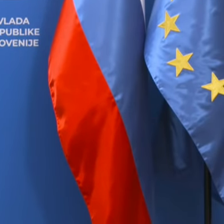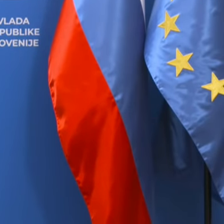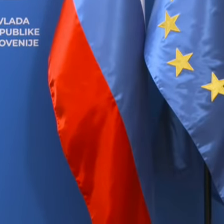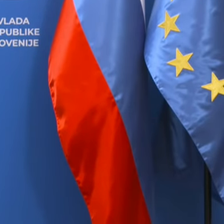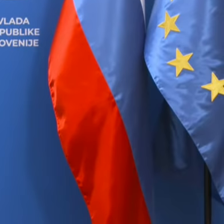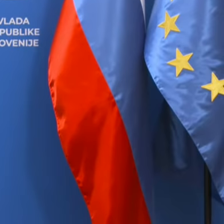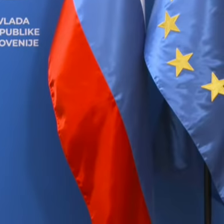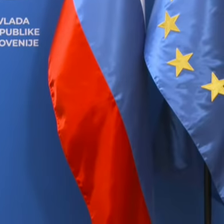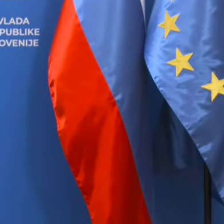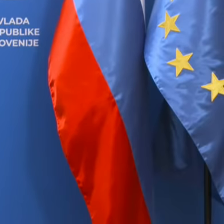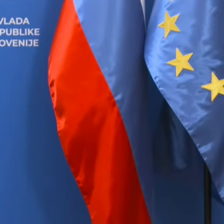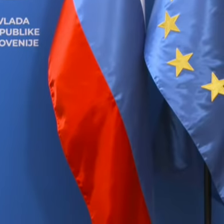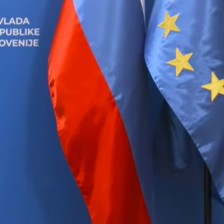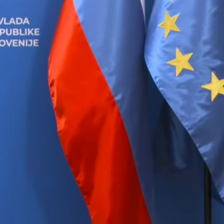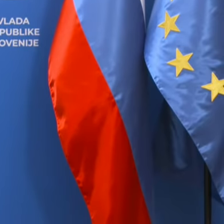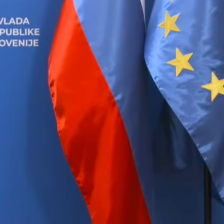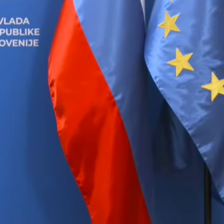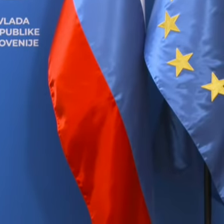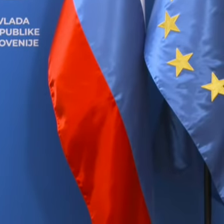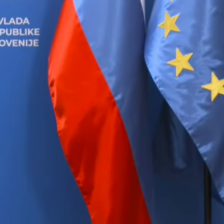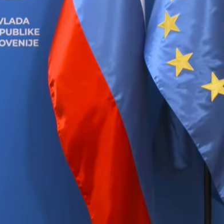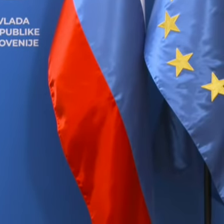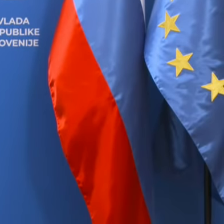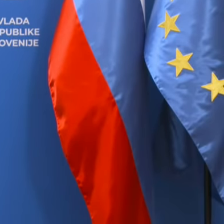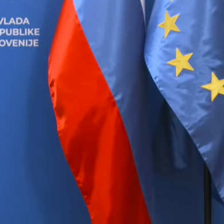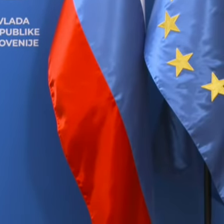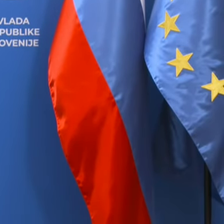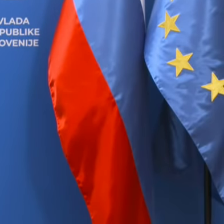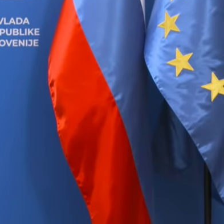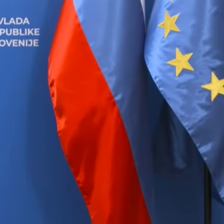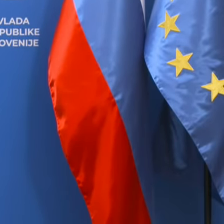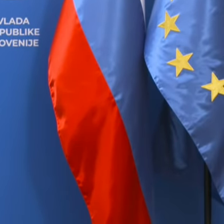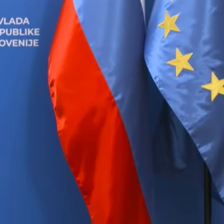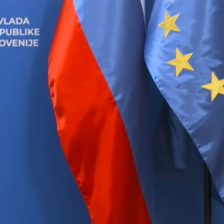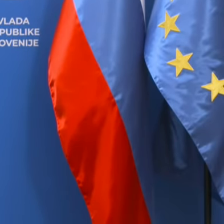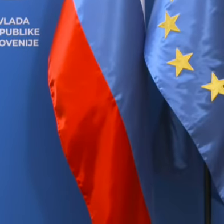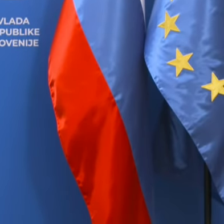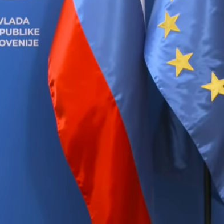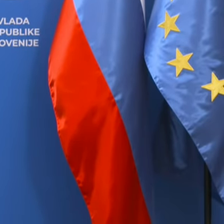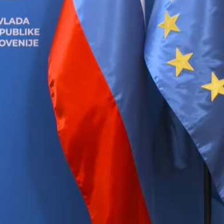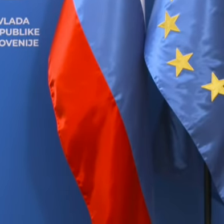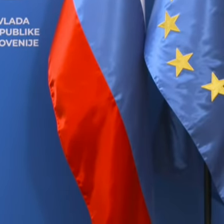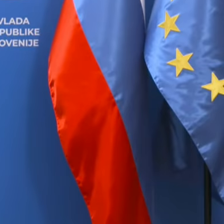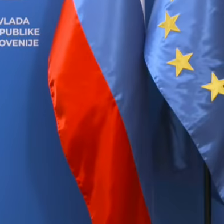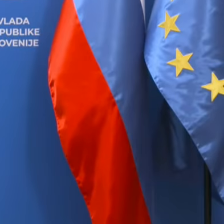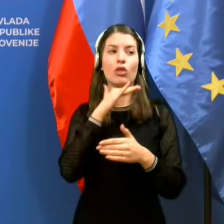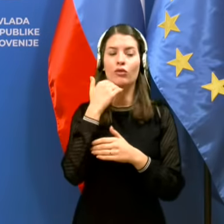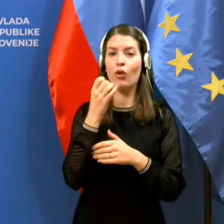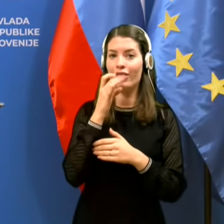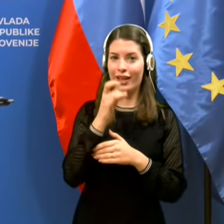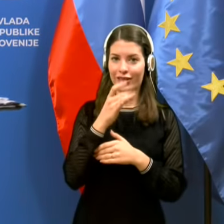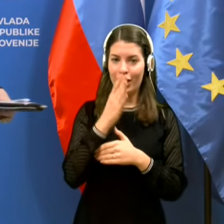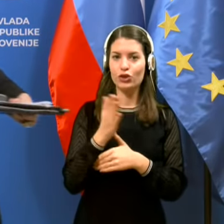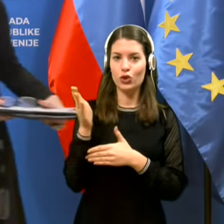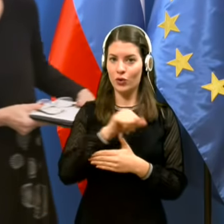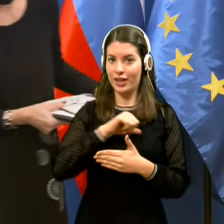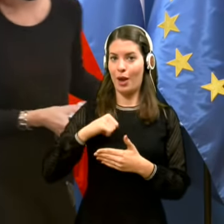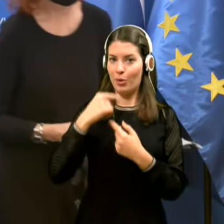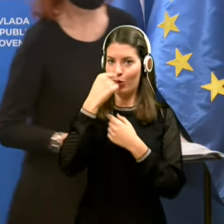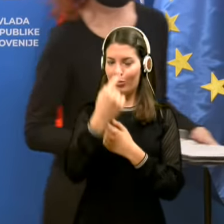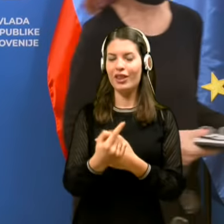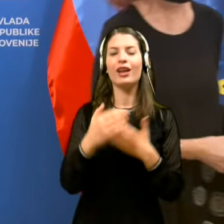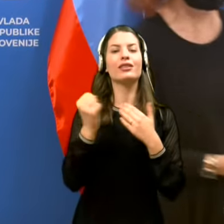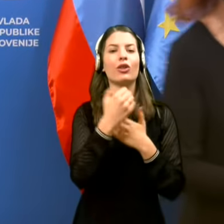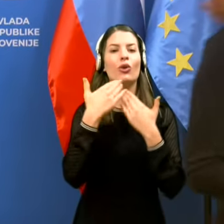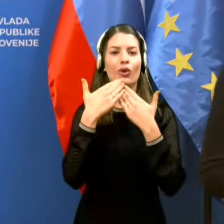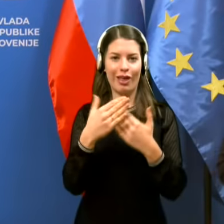Imamo kakšno vprašanje za gospopoca. Kot kaže, ste bila dovolj zgoborna sama, tako da hvala